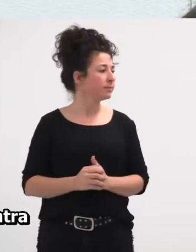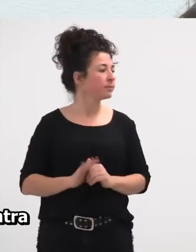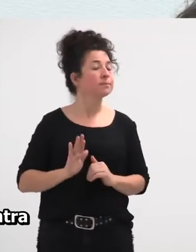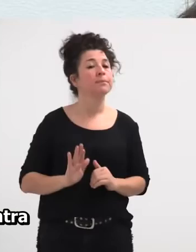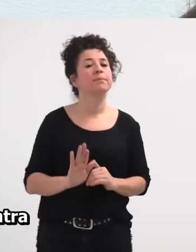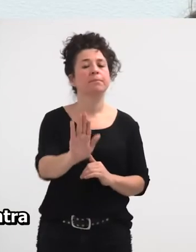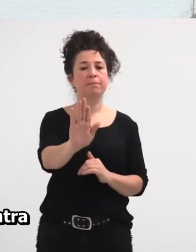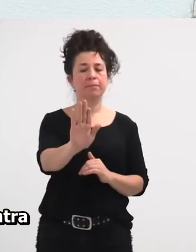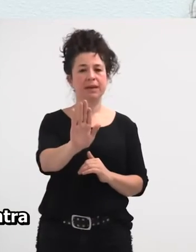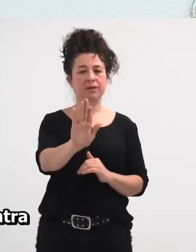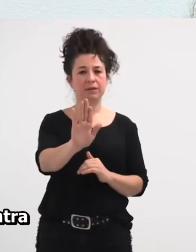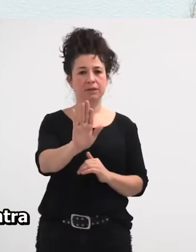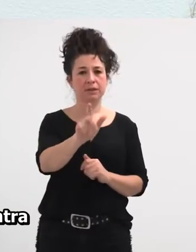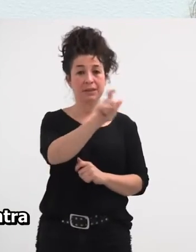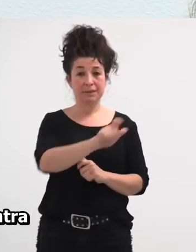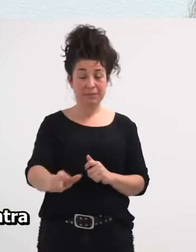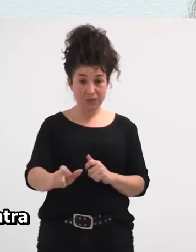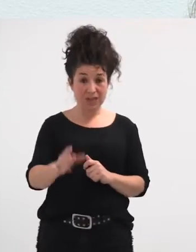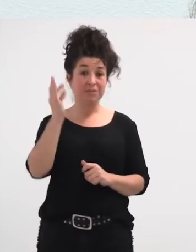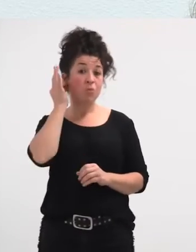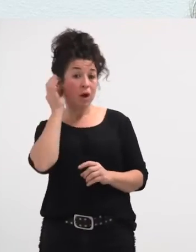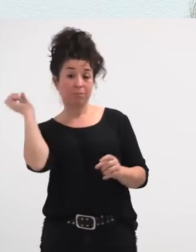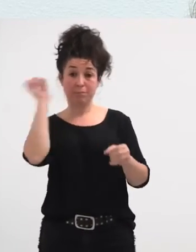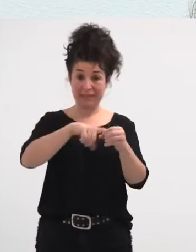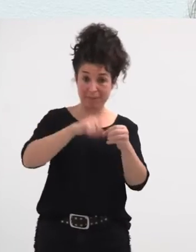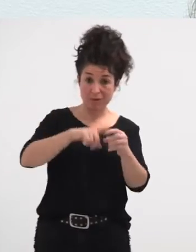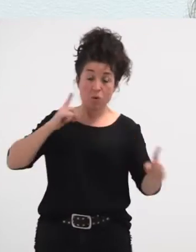emakumen parte hartzaren kontra daudenekere, badakite,